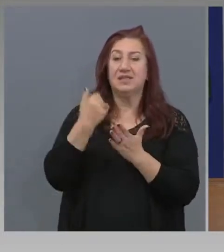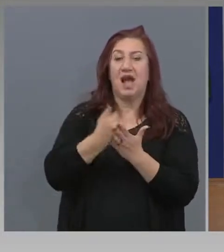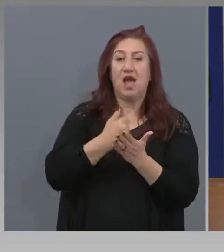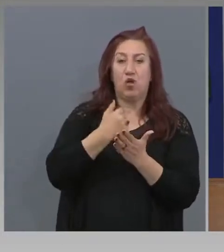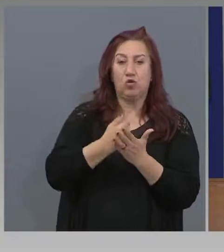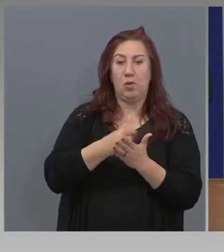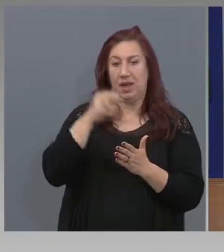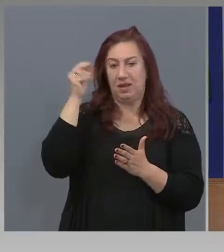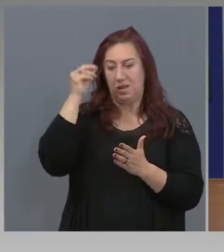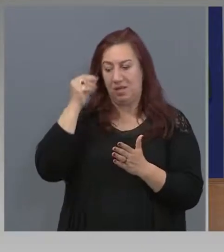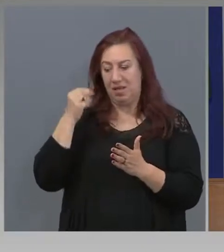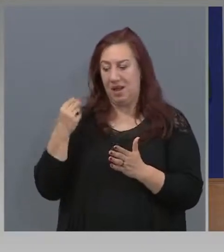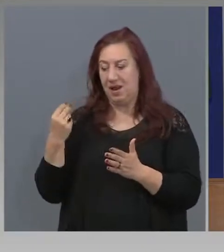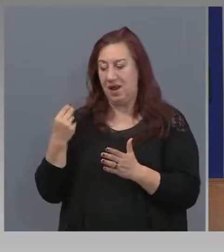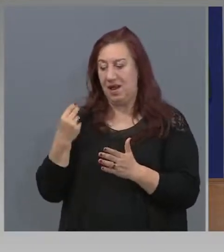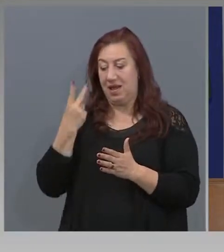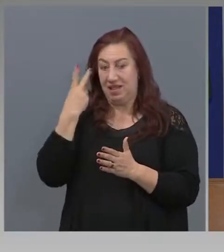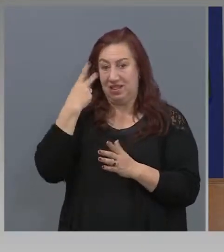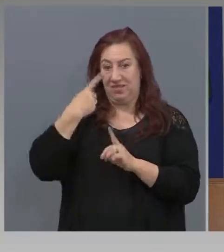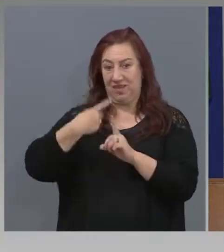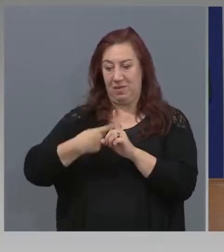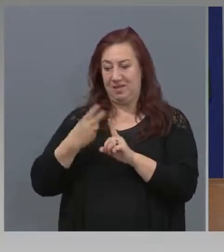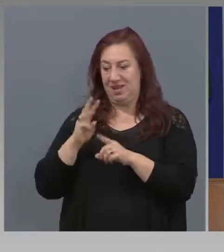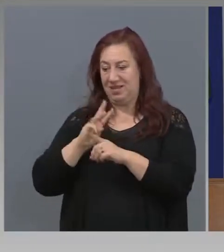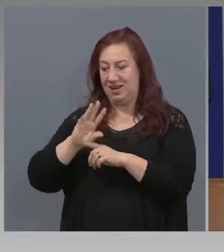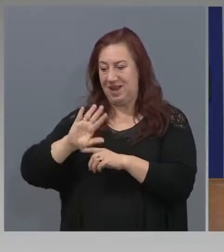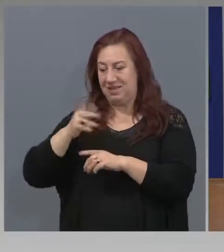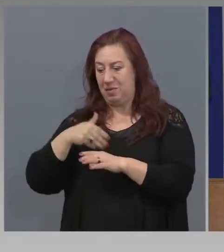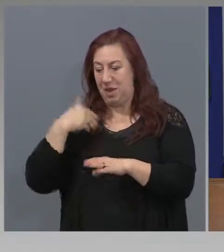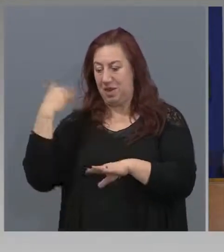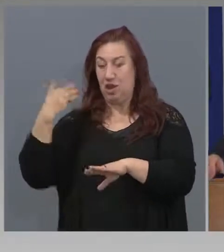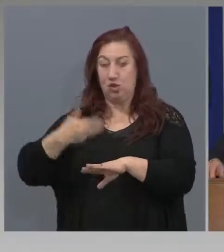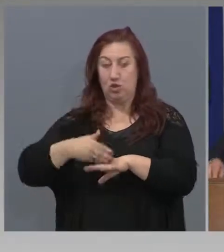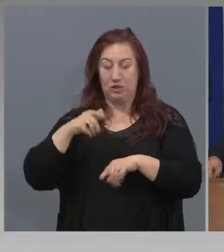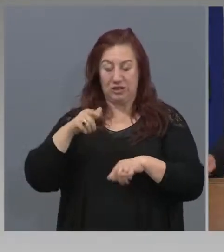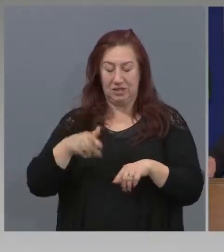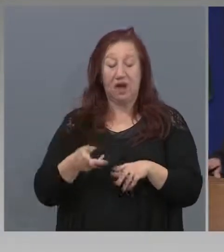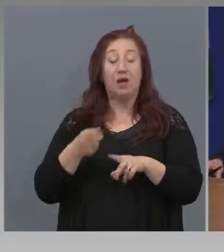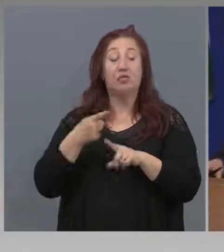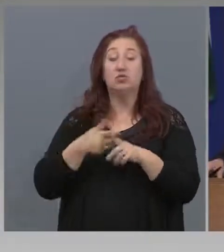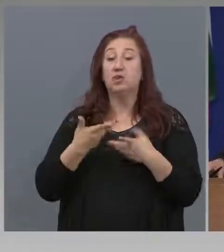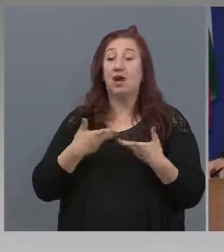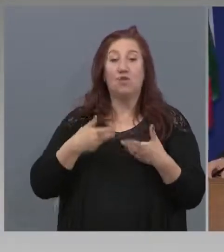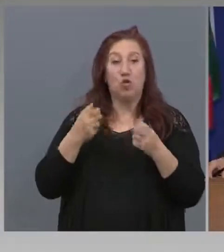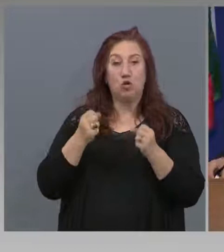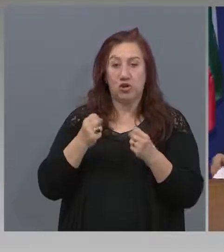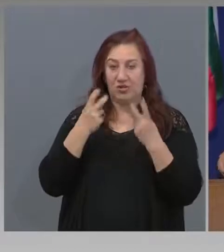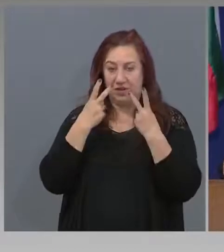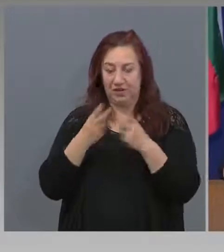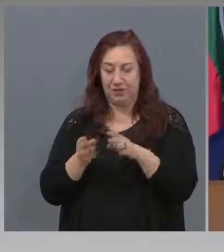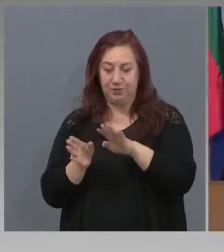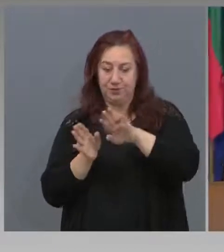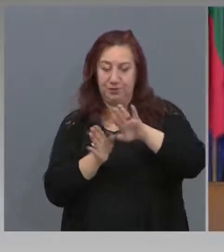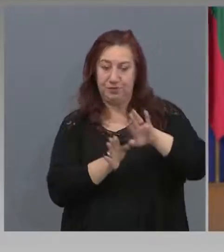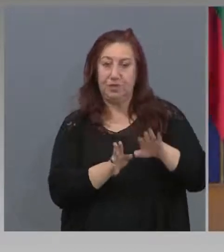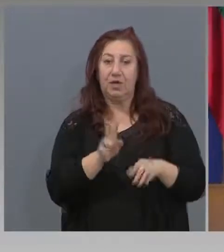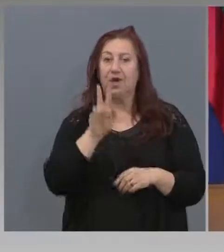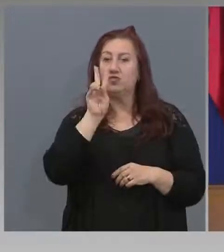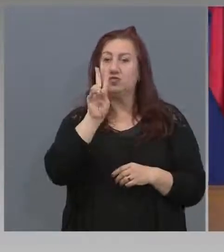премина и какви са очакванията? Втори въпрос. Смятате ли, че трябва да се направи